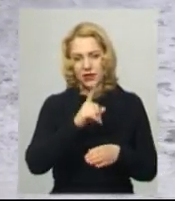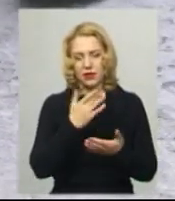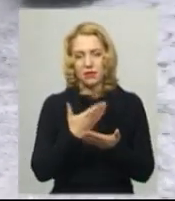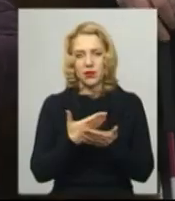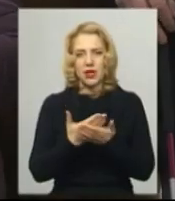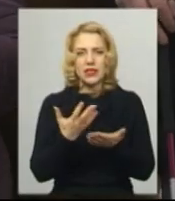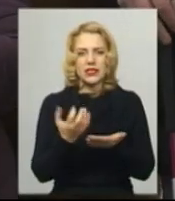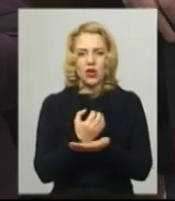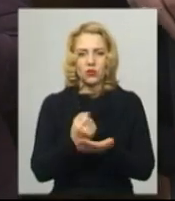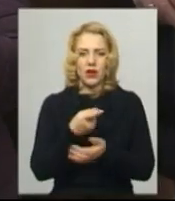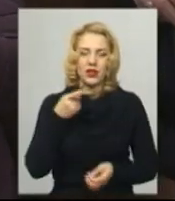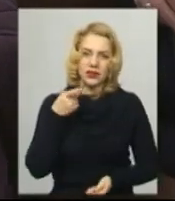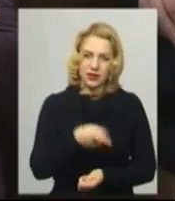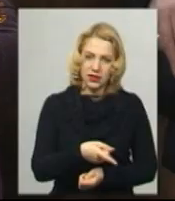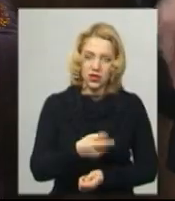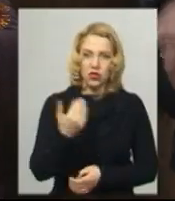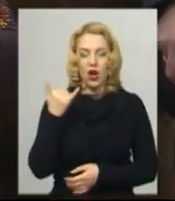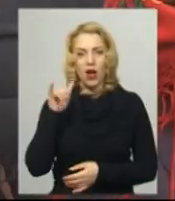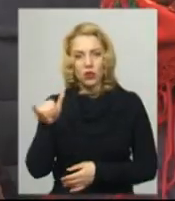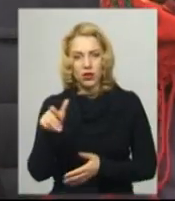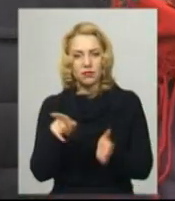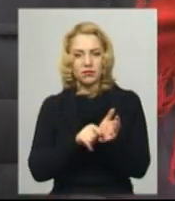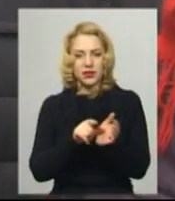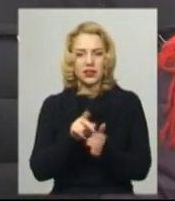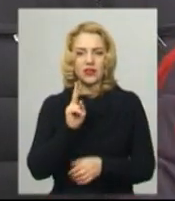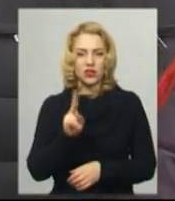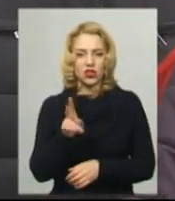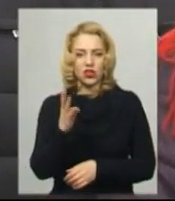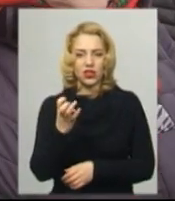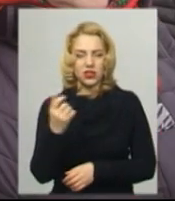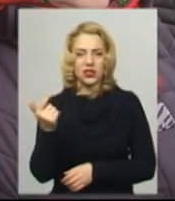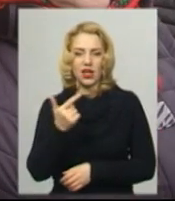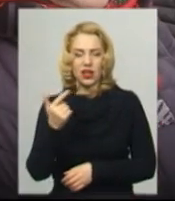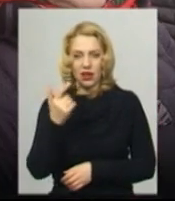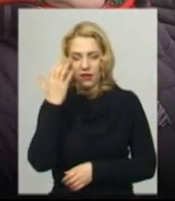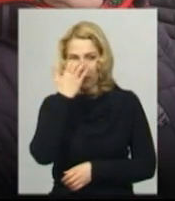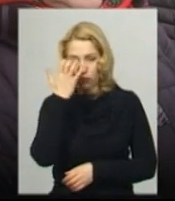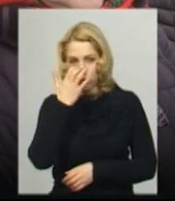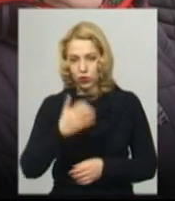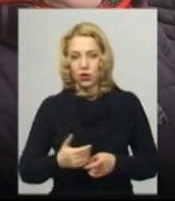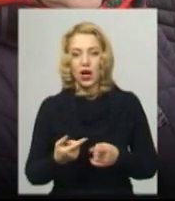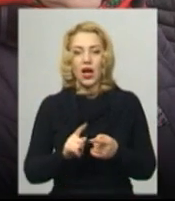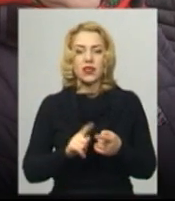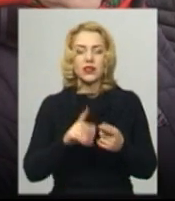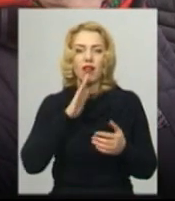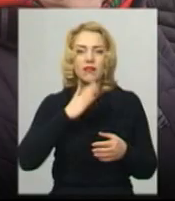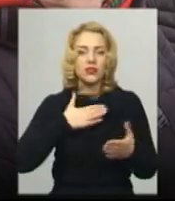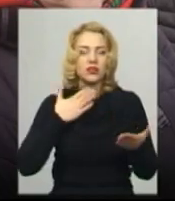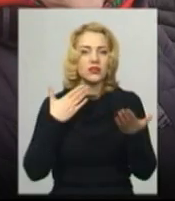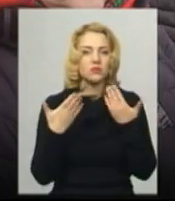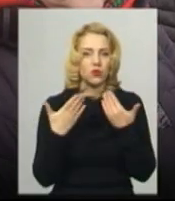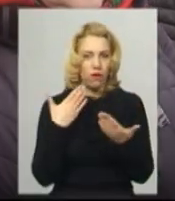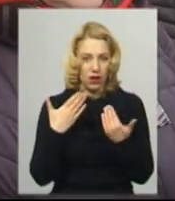пенсія з інвалідністю по зору 2400 гривень. У нас кожна копійка дорога, а це ще наше і спілкування, тому що ми